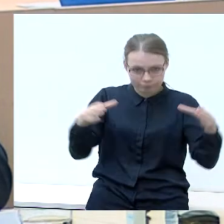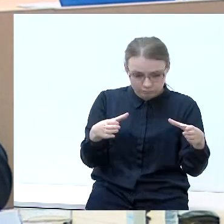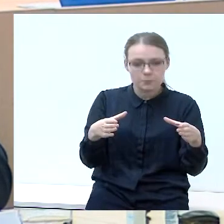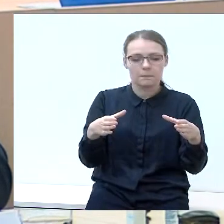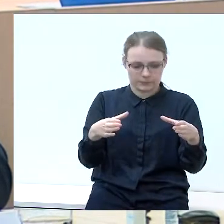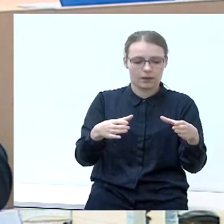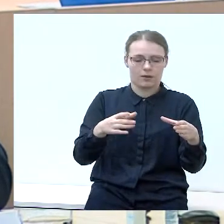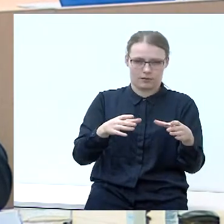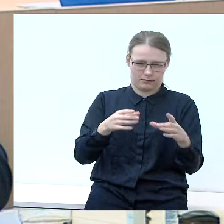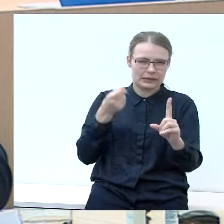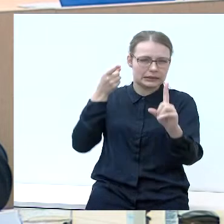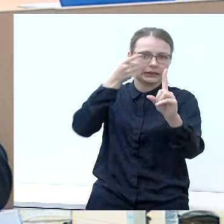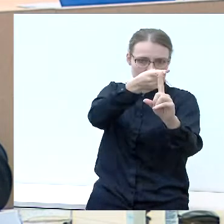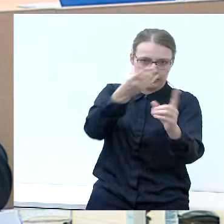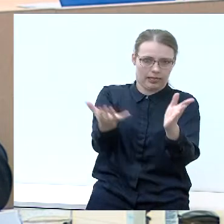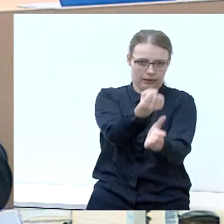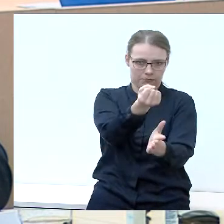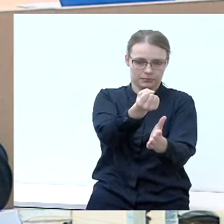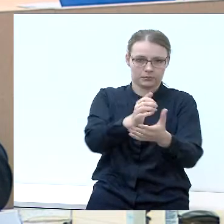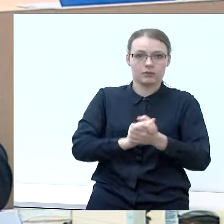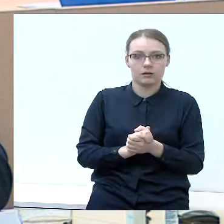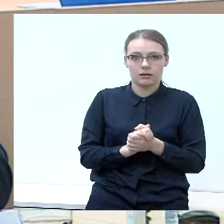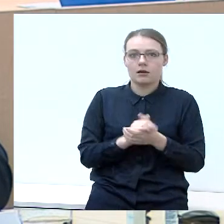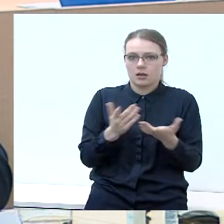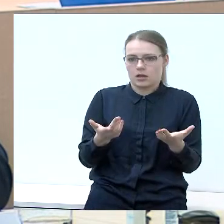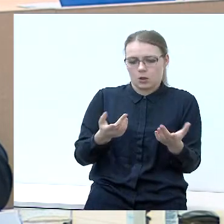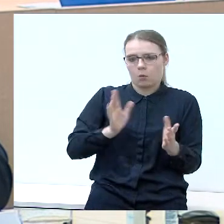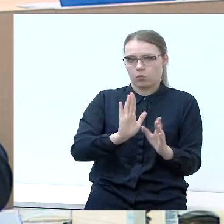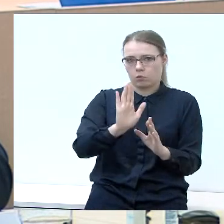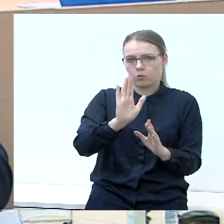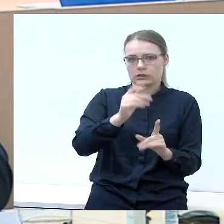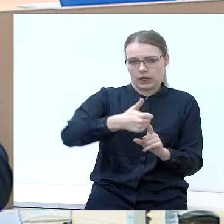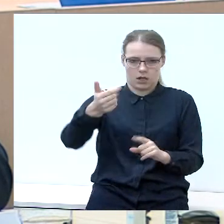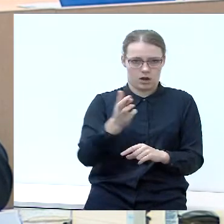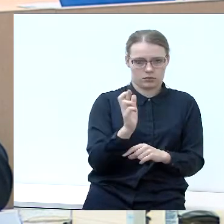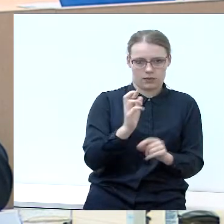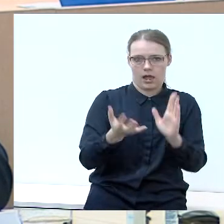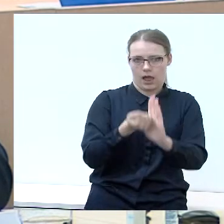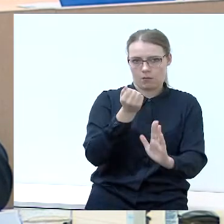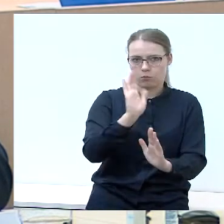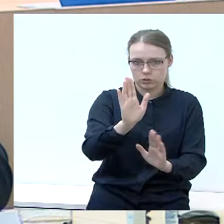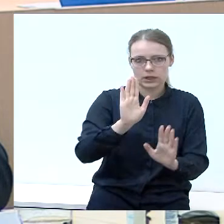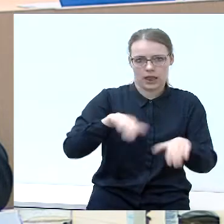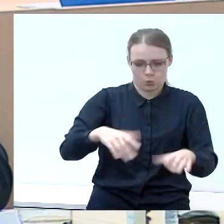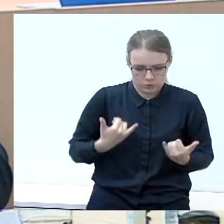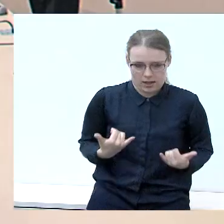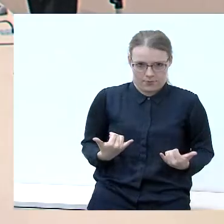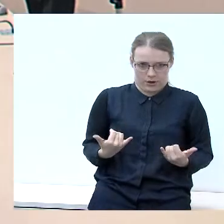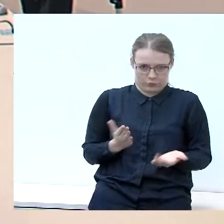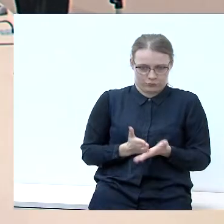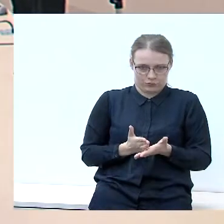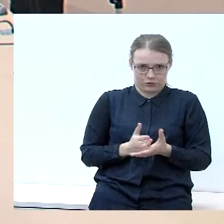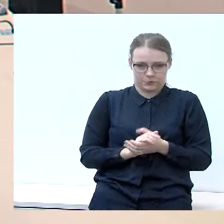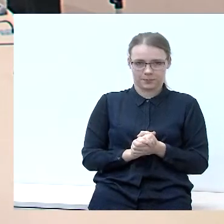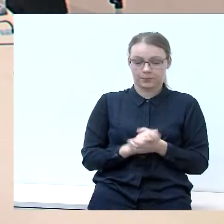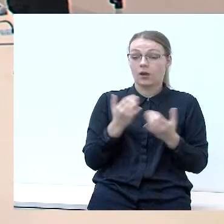bendro rezultato siekimui. Ir tas, sakyčiau, duotų daug geresnį rezultatą, negu turime šiandieną. Ir dabar